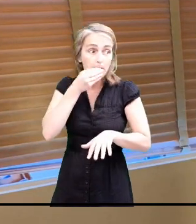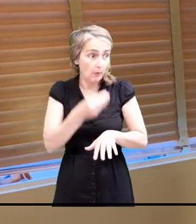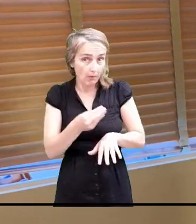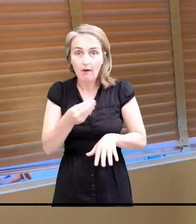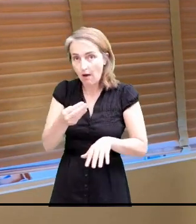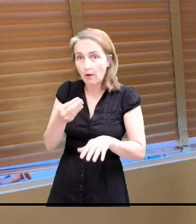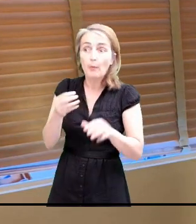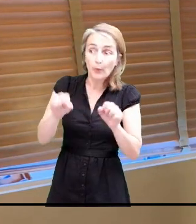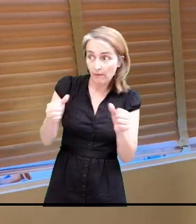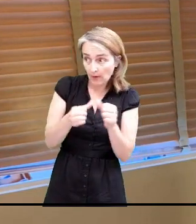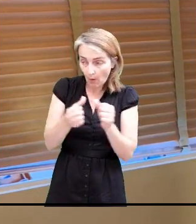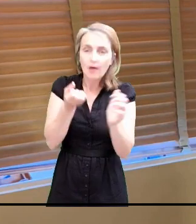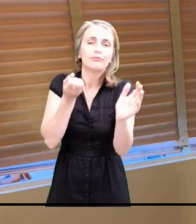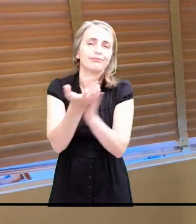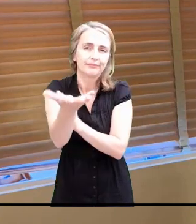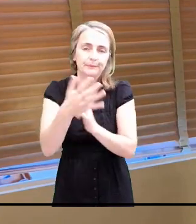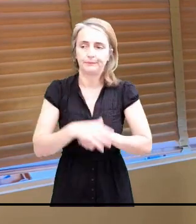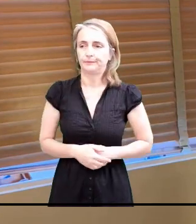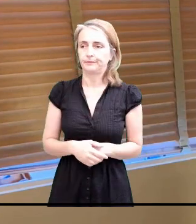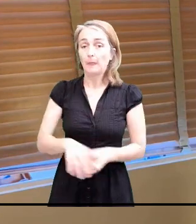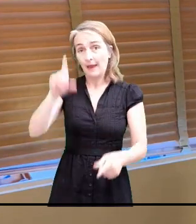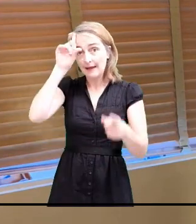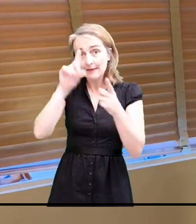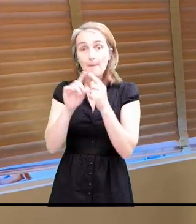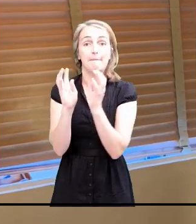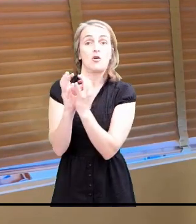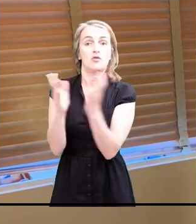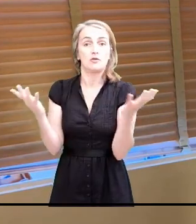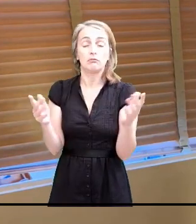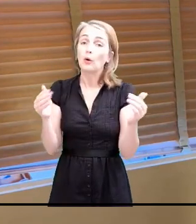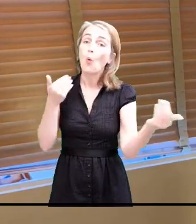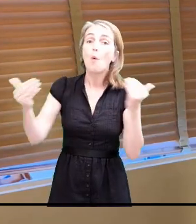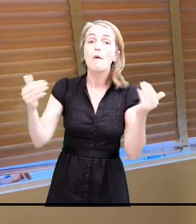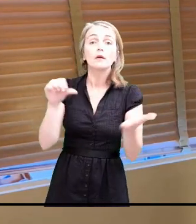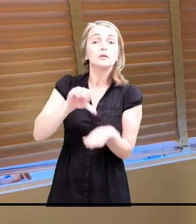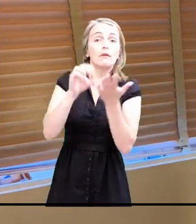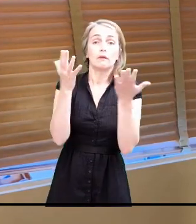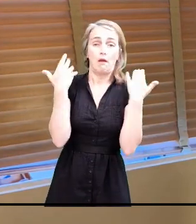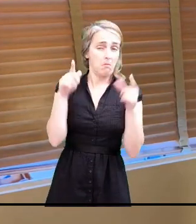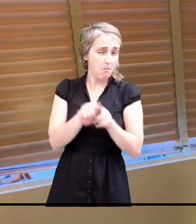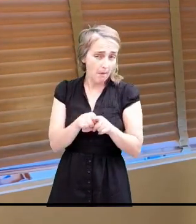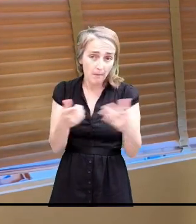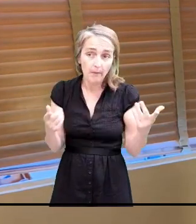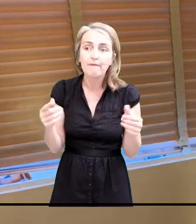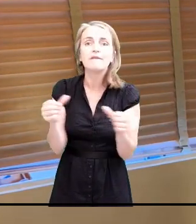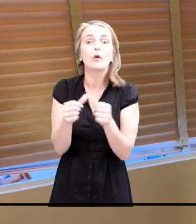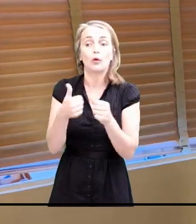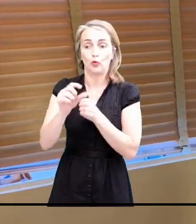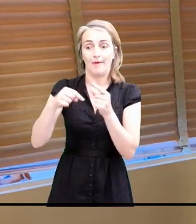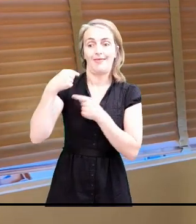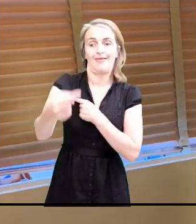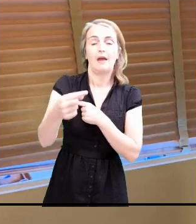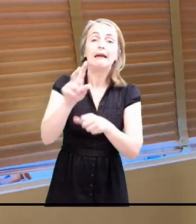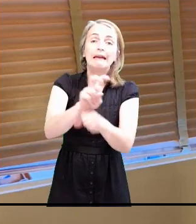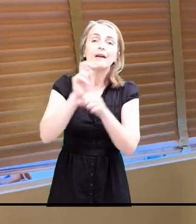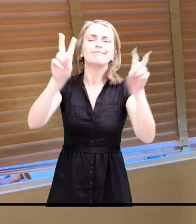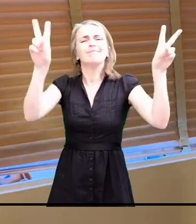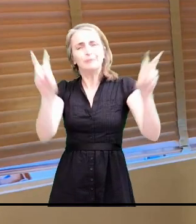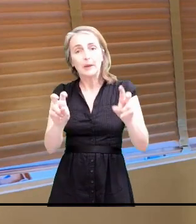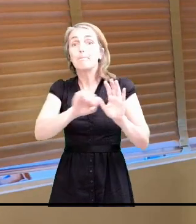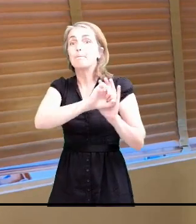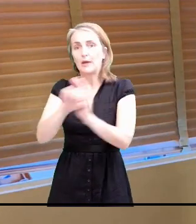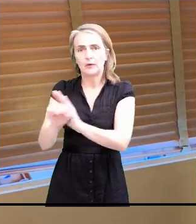des possibilités que nous avons. La crèche, même chose que pour le centre aéré. La semaine prochaine, on garde les familles dites